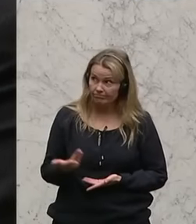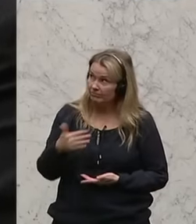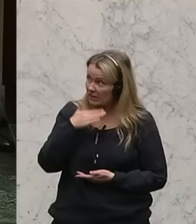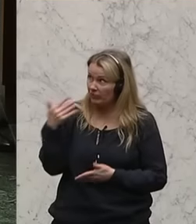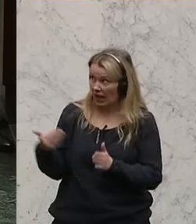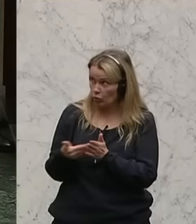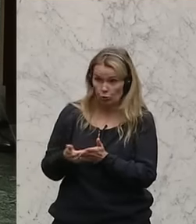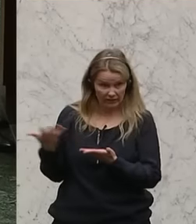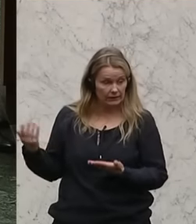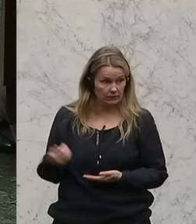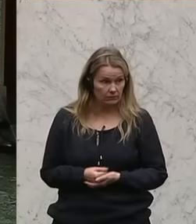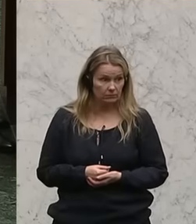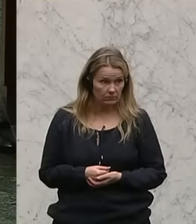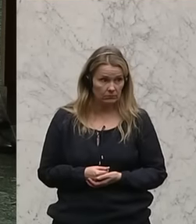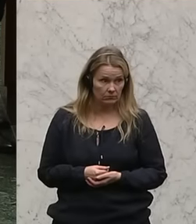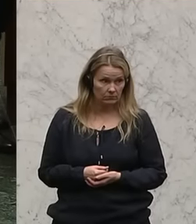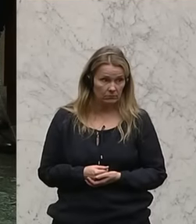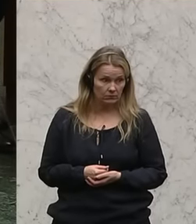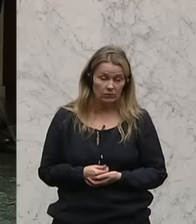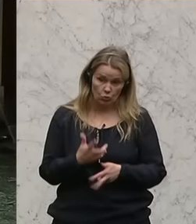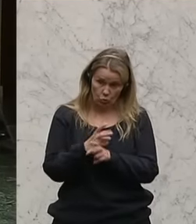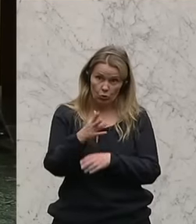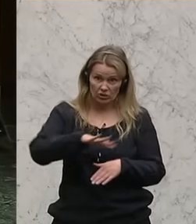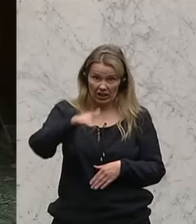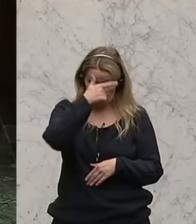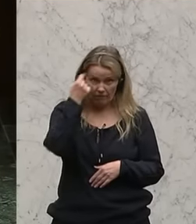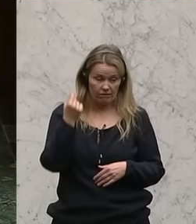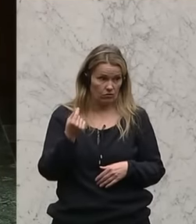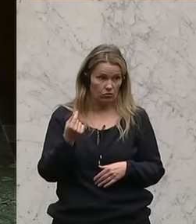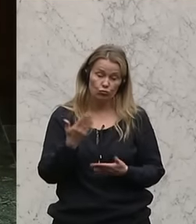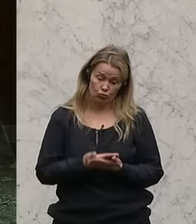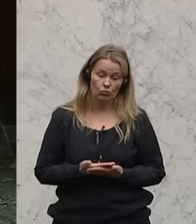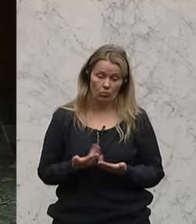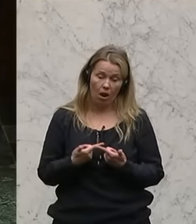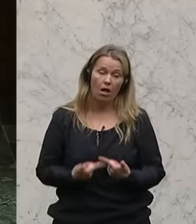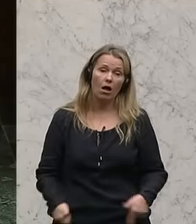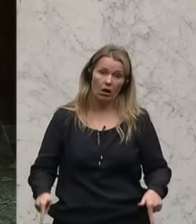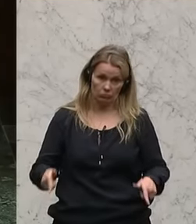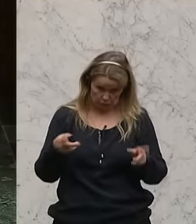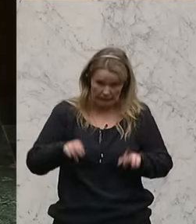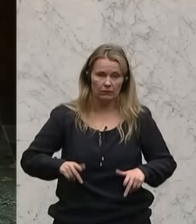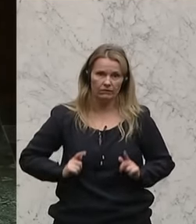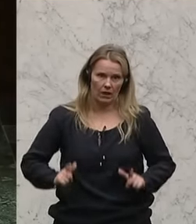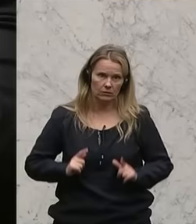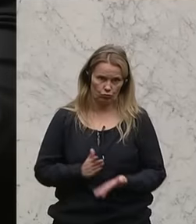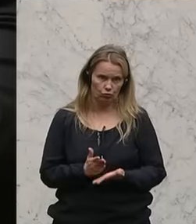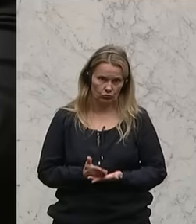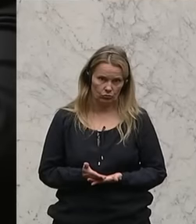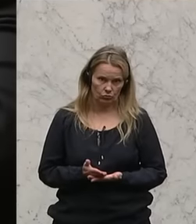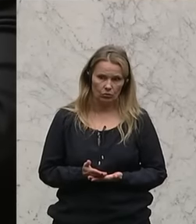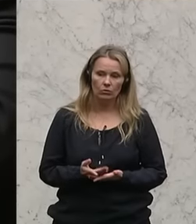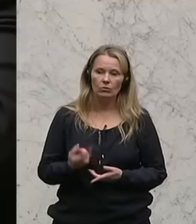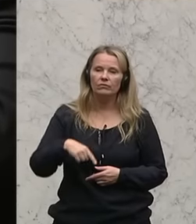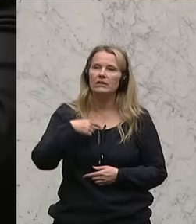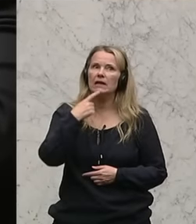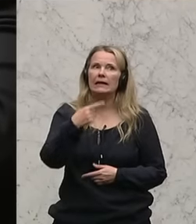Vielzahl an Notwendigkeiten, auf die die österreichische Bevölkerung schon sehr lange und zurecht wartet. Wenn wir